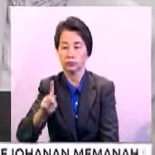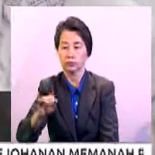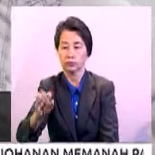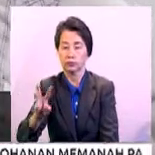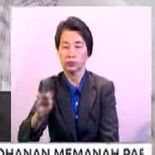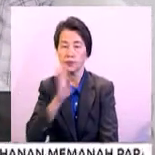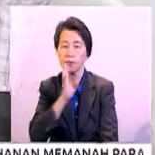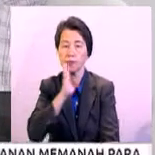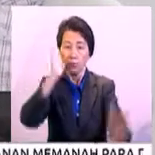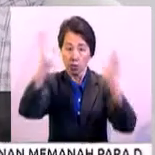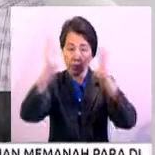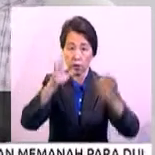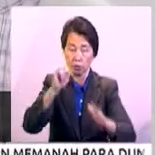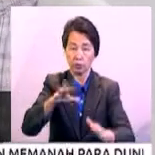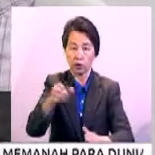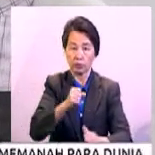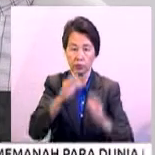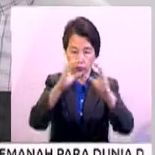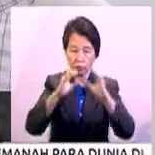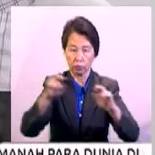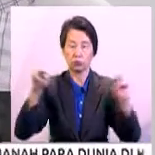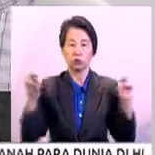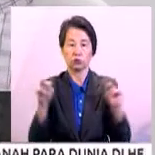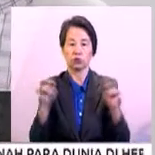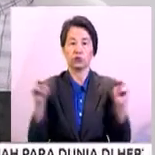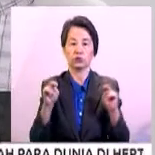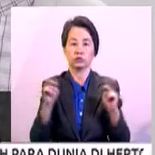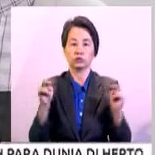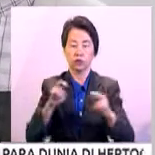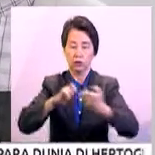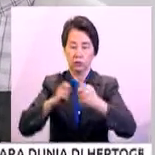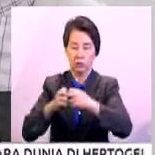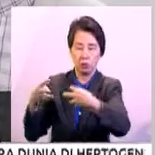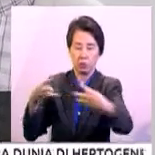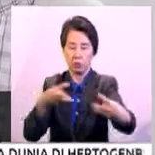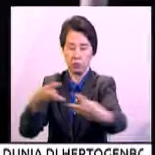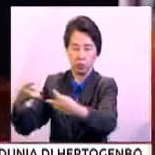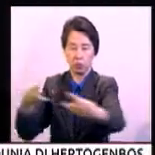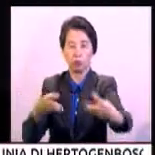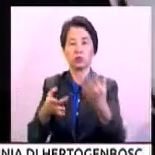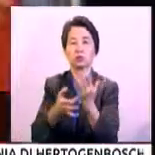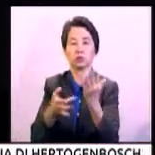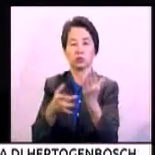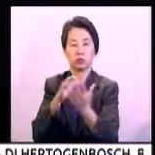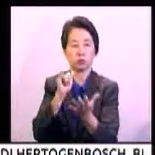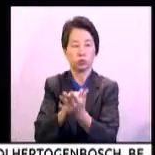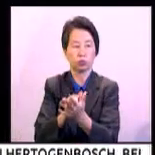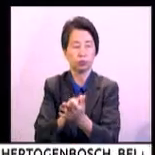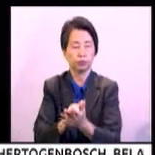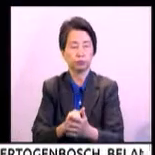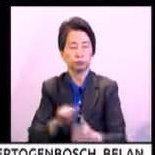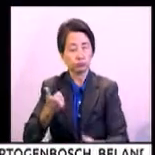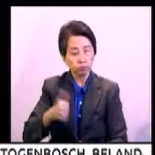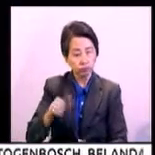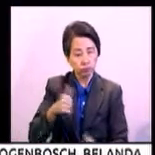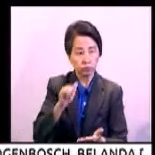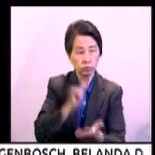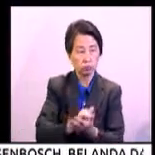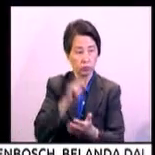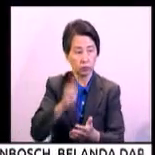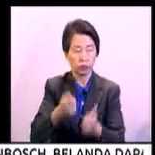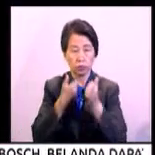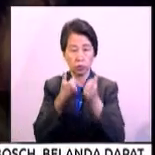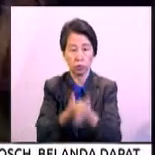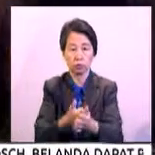negara harus mengambil pendekatan neutral terhadap isu perang teknologi itu. Penilaian mengenainya harus